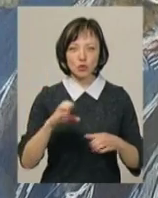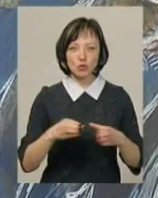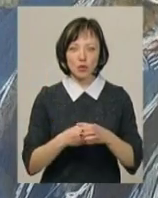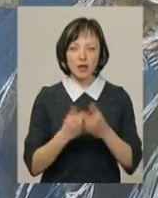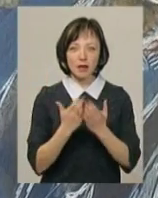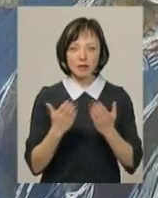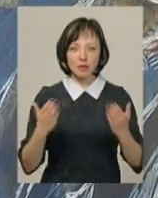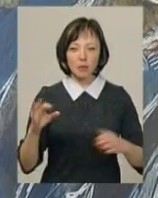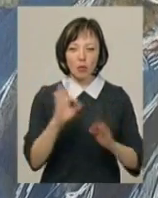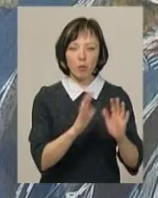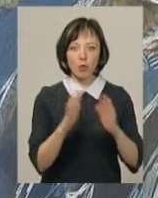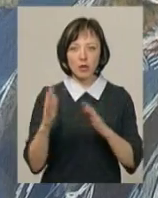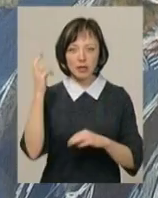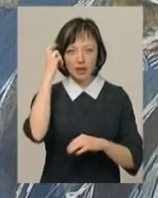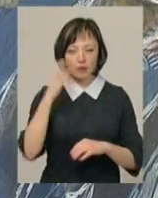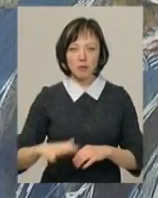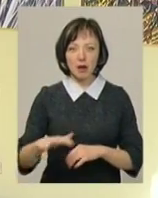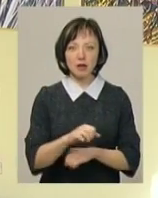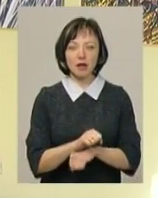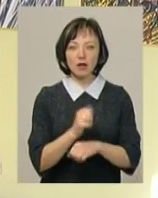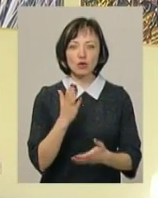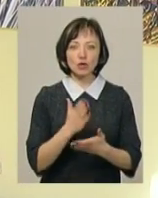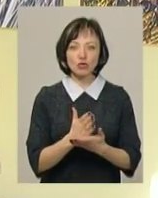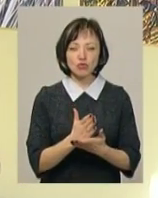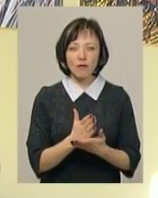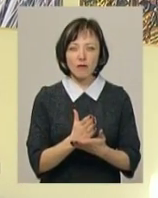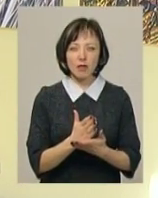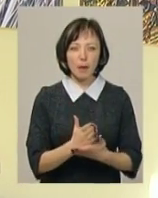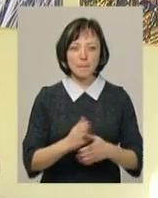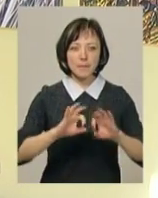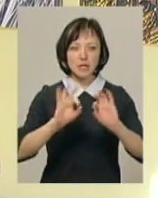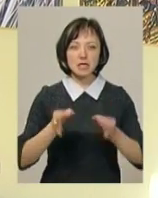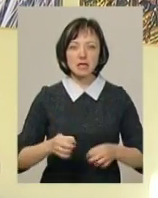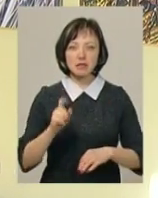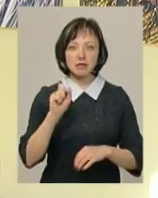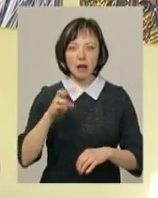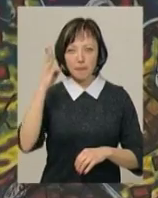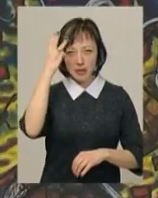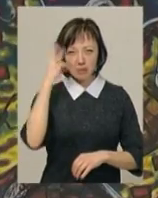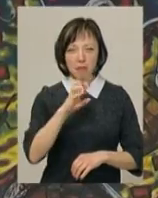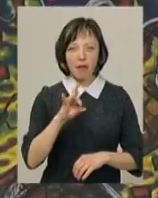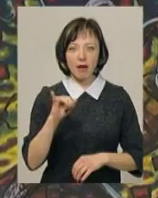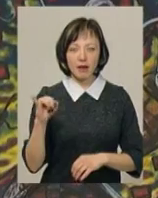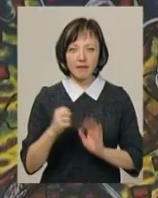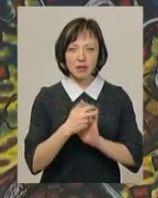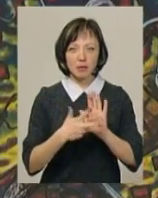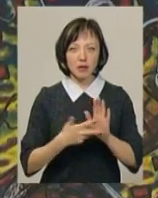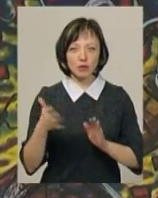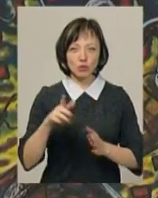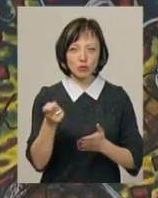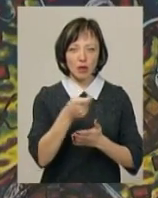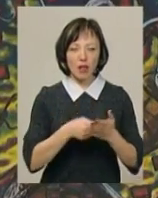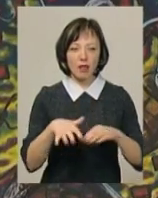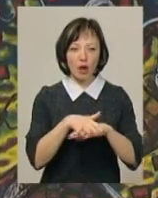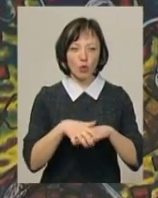Експозиція про події на Київському майдані розташована в мистецькій залі Хмельницької мерії. У ній представлені 18 робіт народного